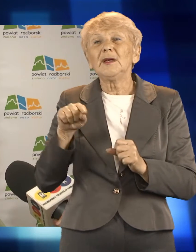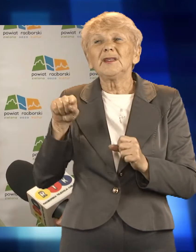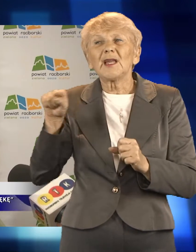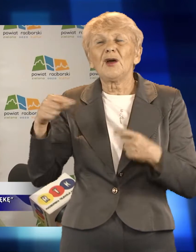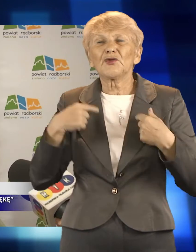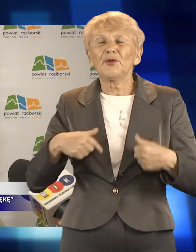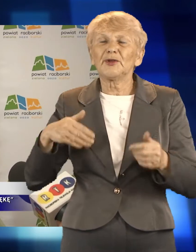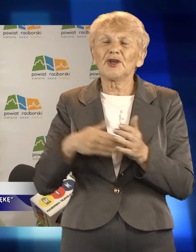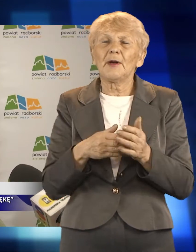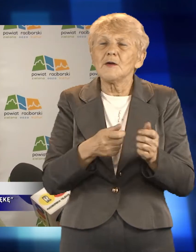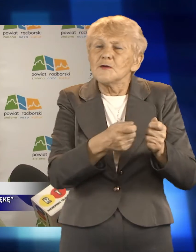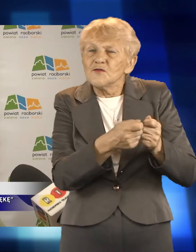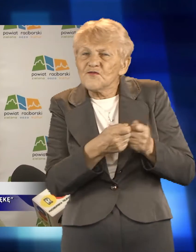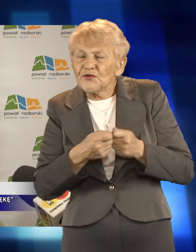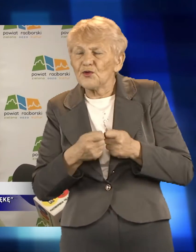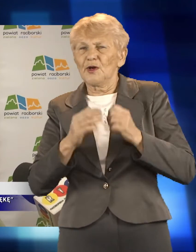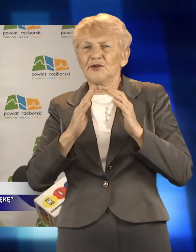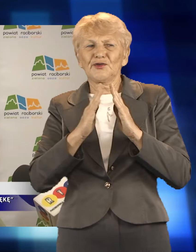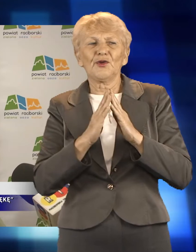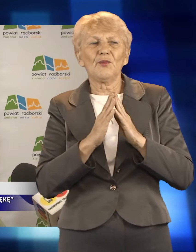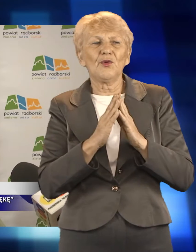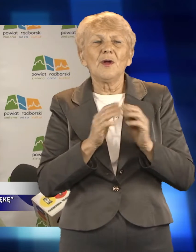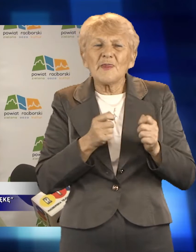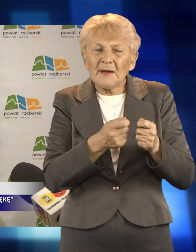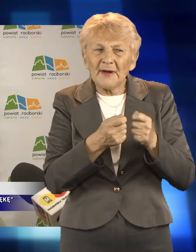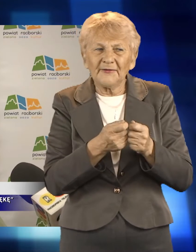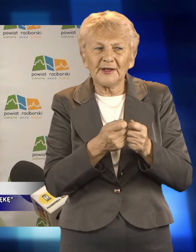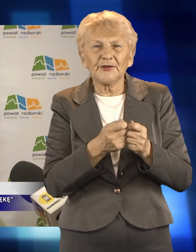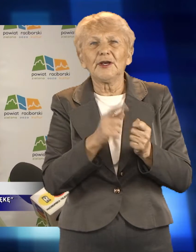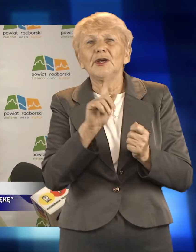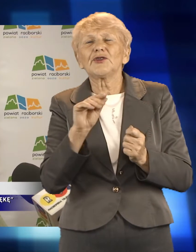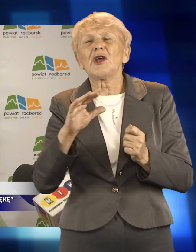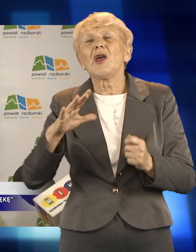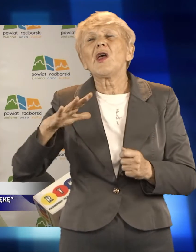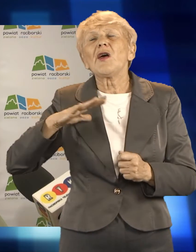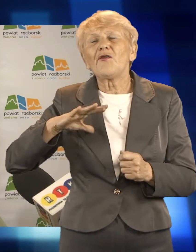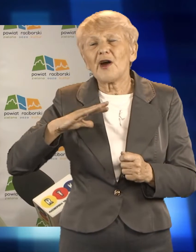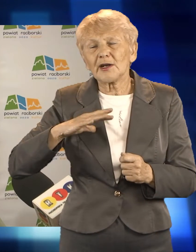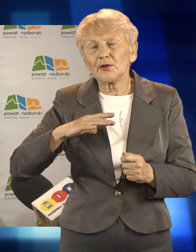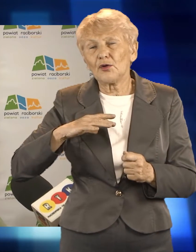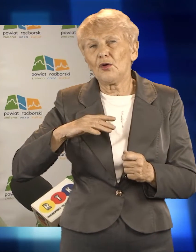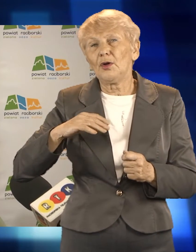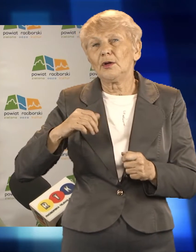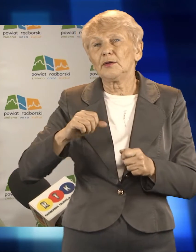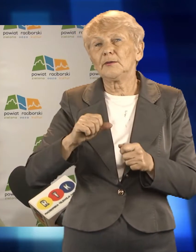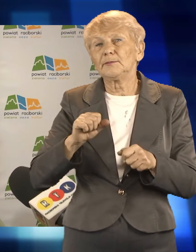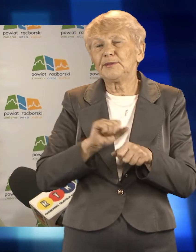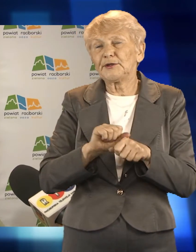także trzeba im mówić, że warto wychodzić z domów, warto się zrzeszać, czy to w organizacjach